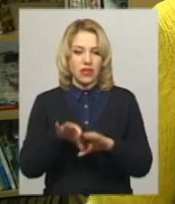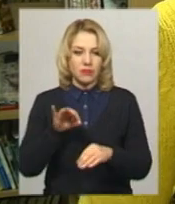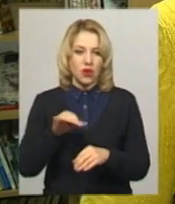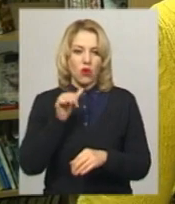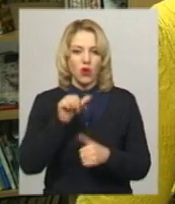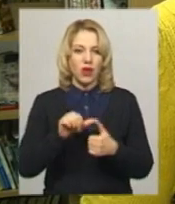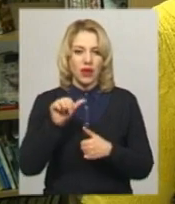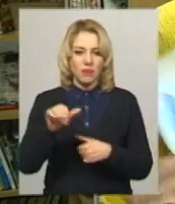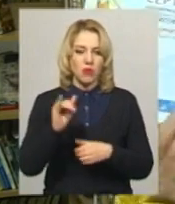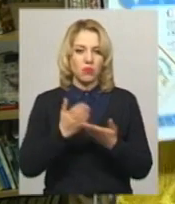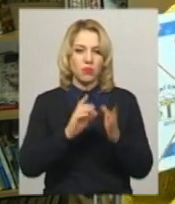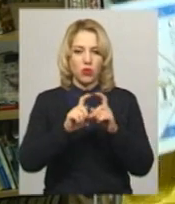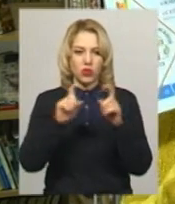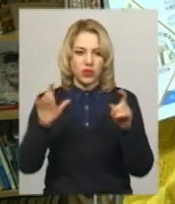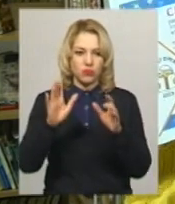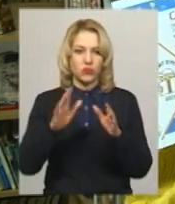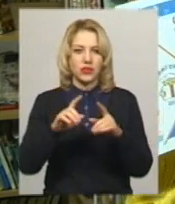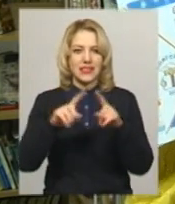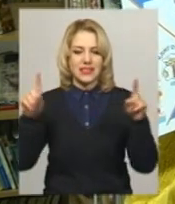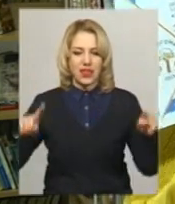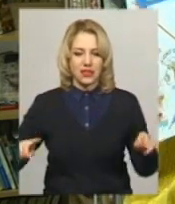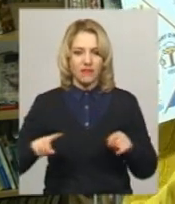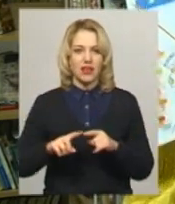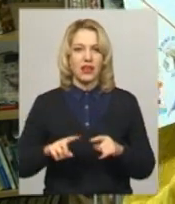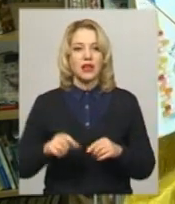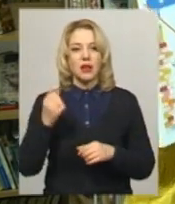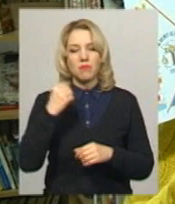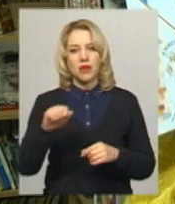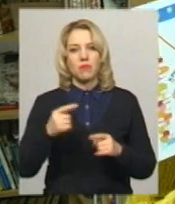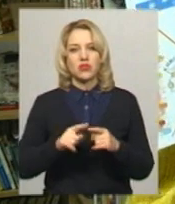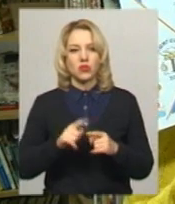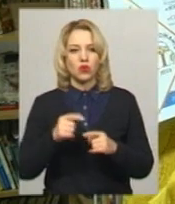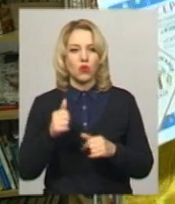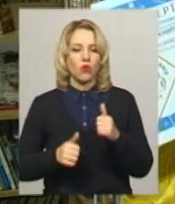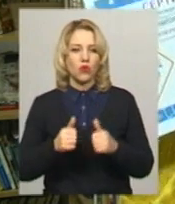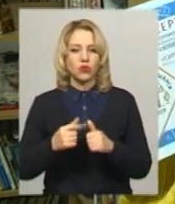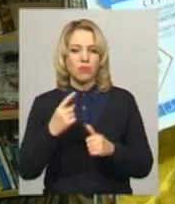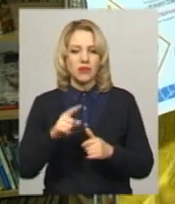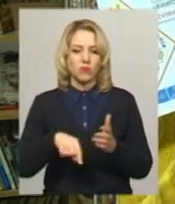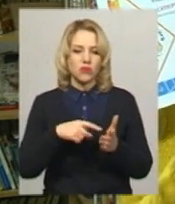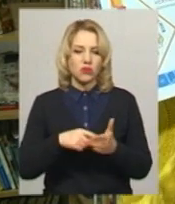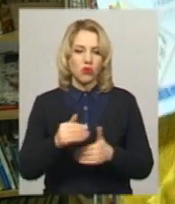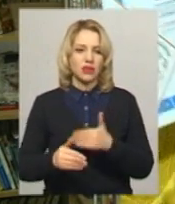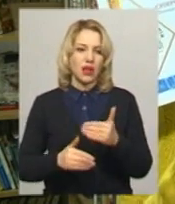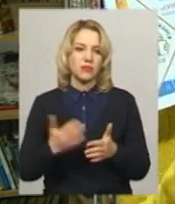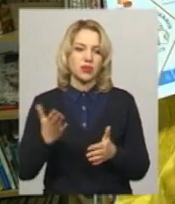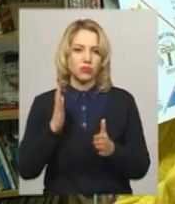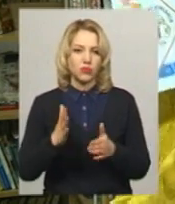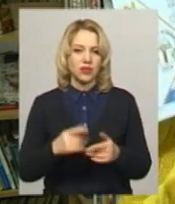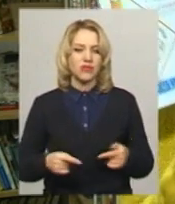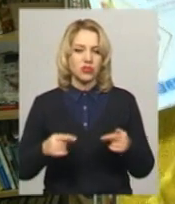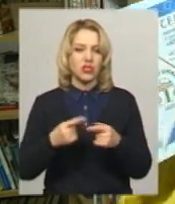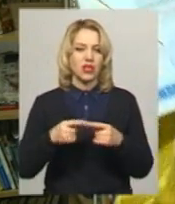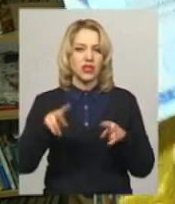бібліотеках, отримає сертифікат переможця цього конкурсу першого міського етапу, який буде визначений, буде мати такий